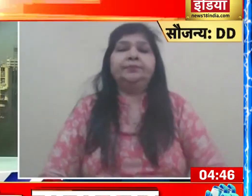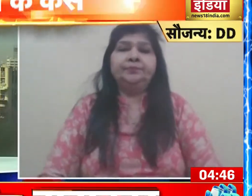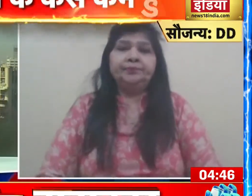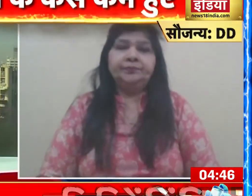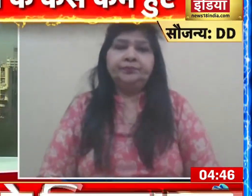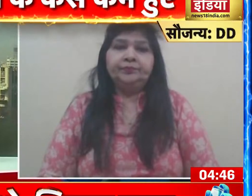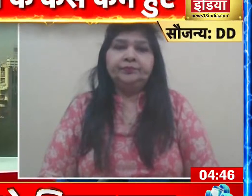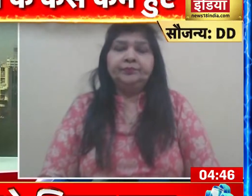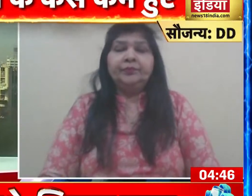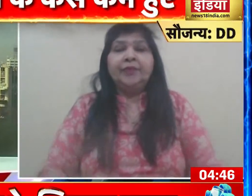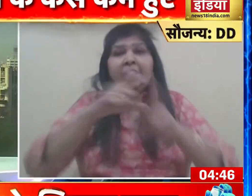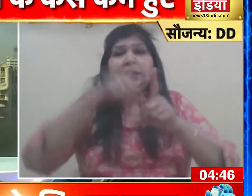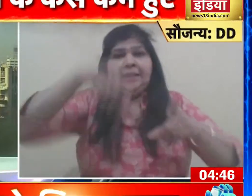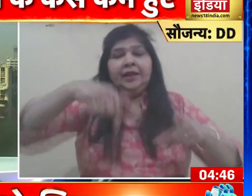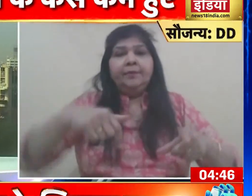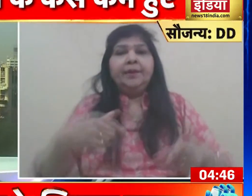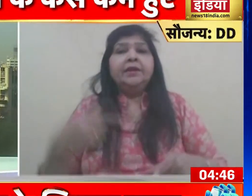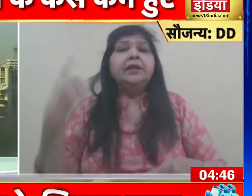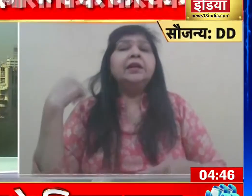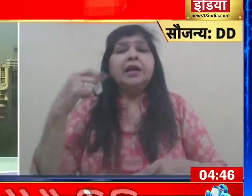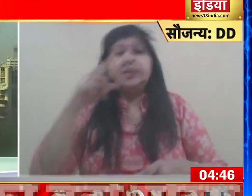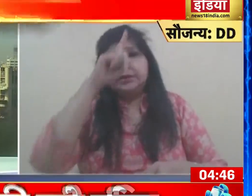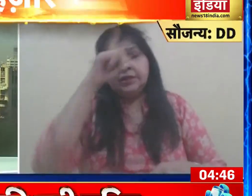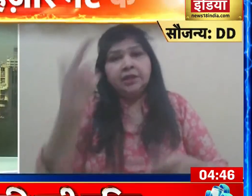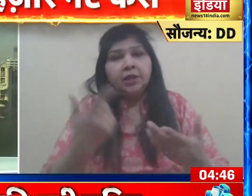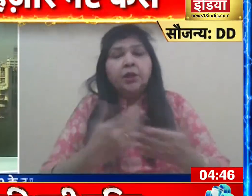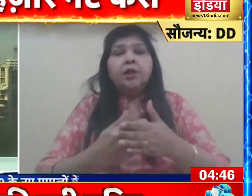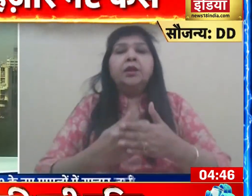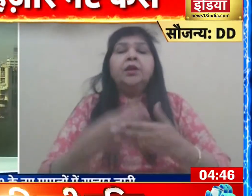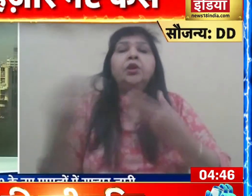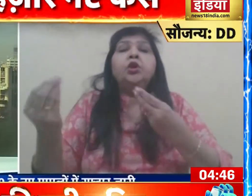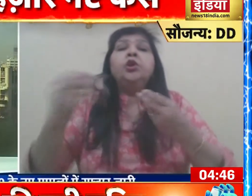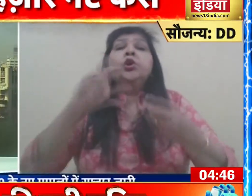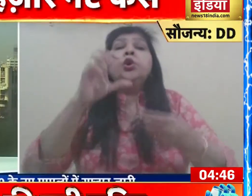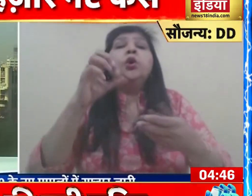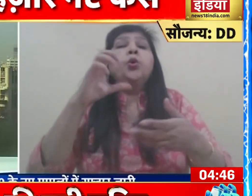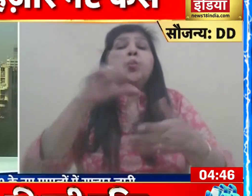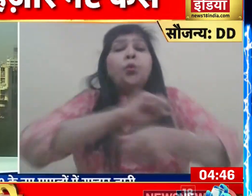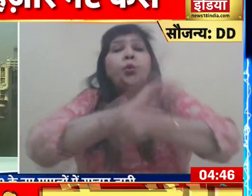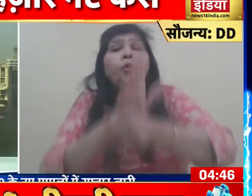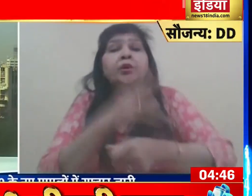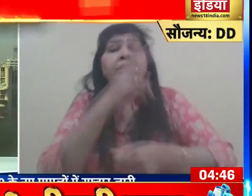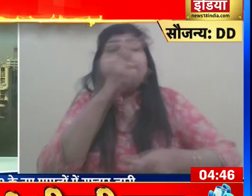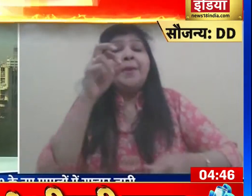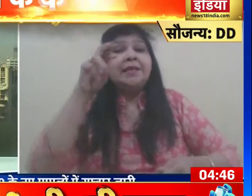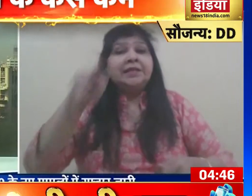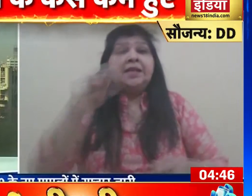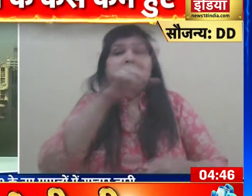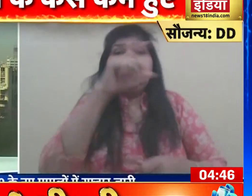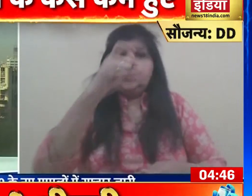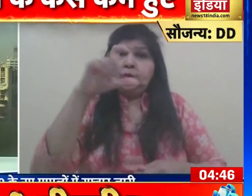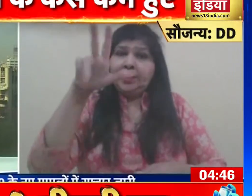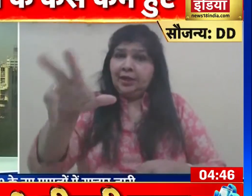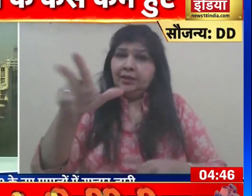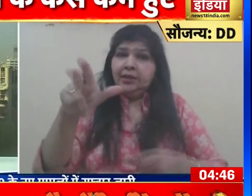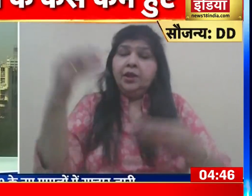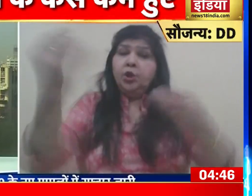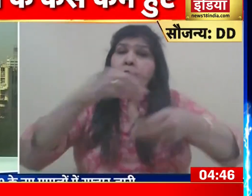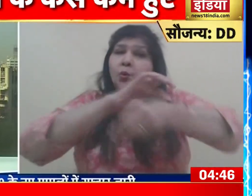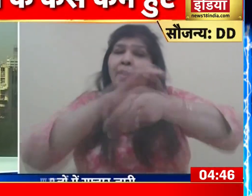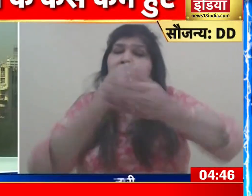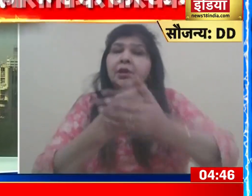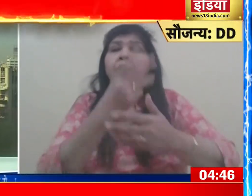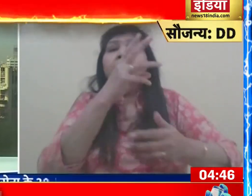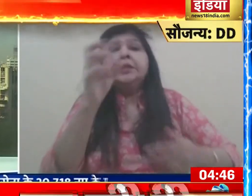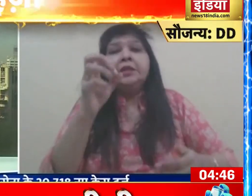दिल्ली में शनिवार को कोरोना वाइरस संक्रमण के 20,178 मामले सामने आए और 30 रोगियों